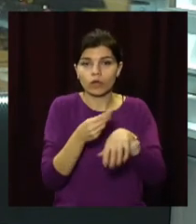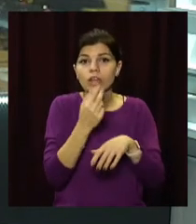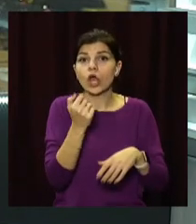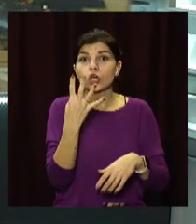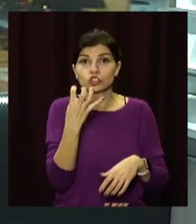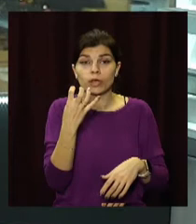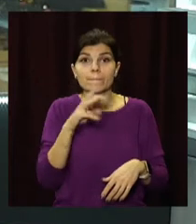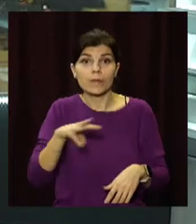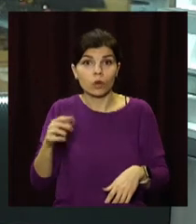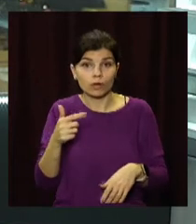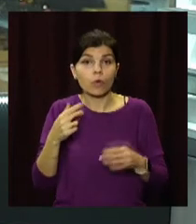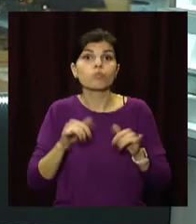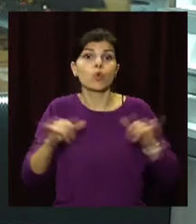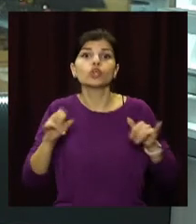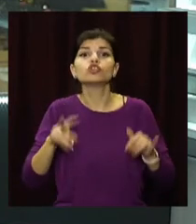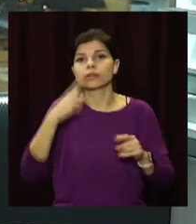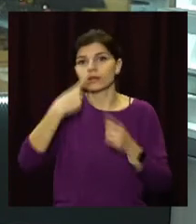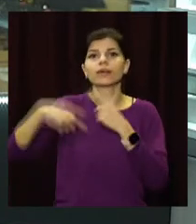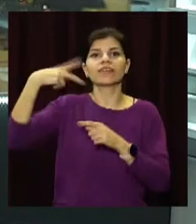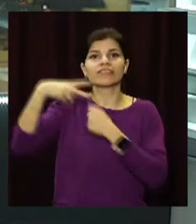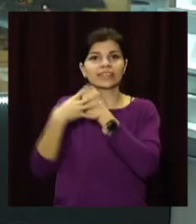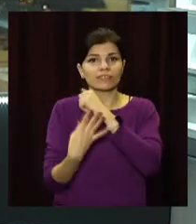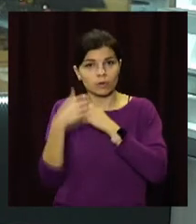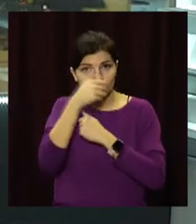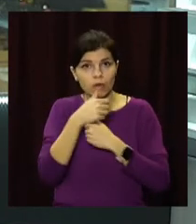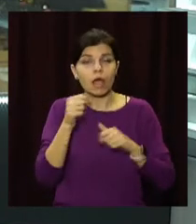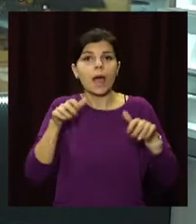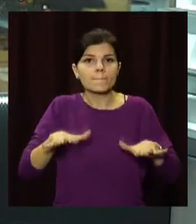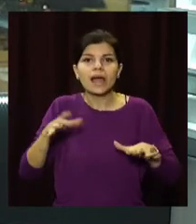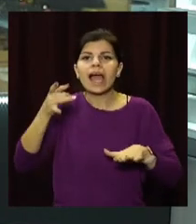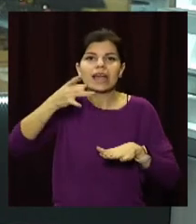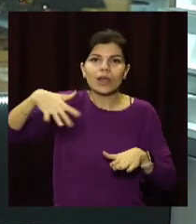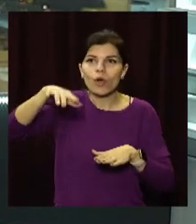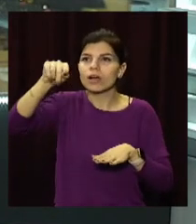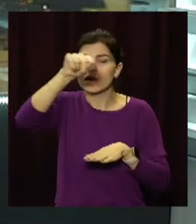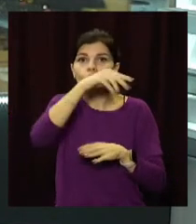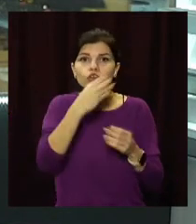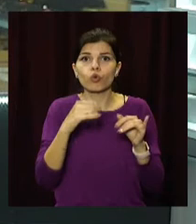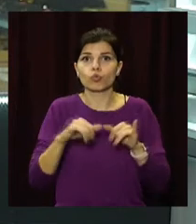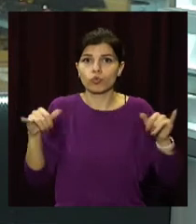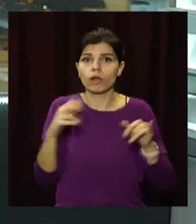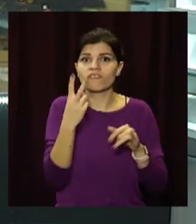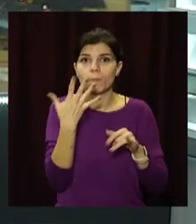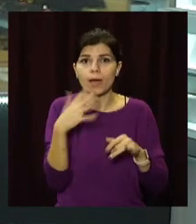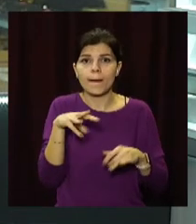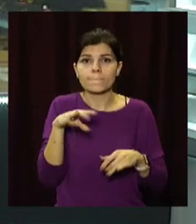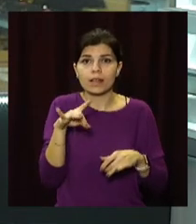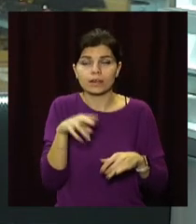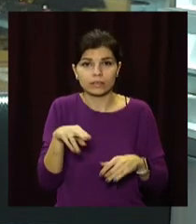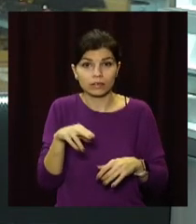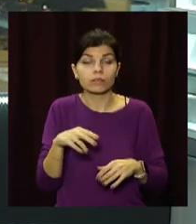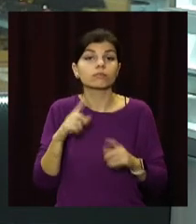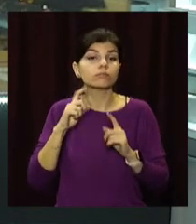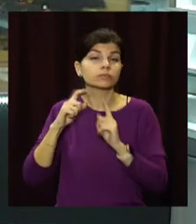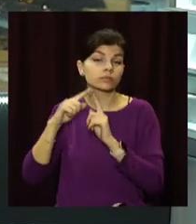більше, ніж у 2019-му. А от в місцеві бюджети зібрали регіону ще більше коштів – 25 мільярдів. Протягом минулого року,